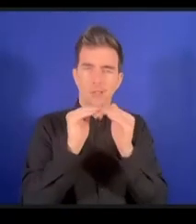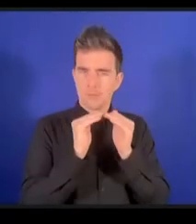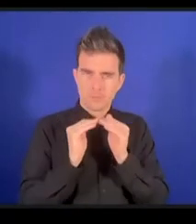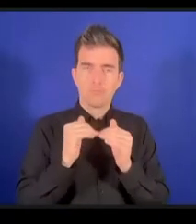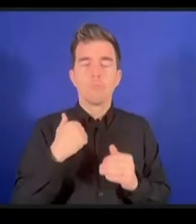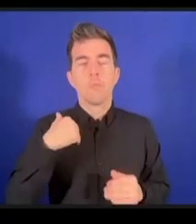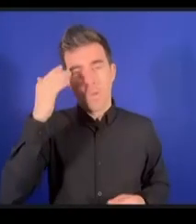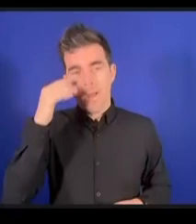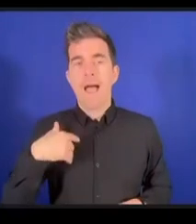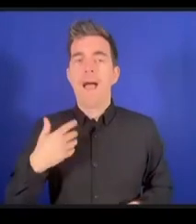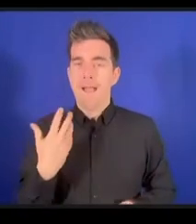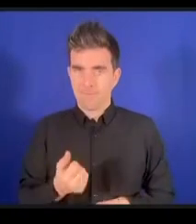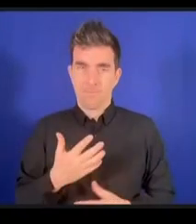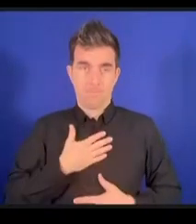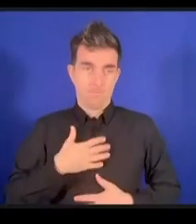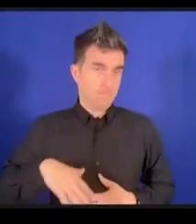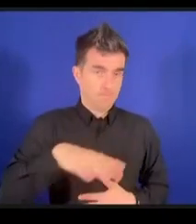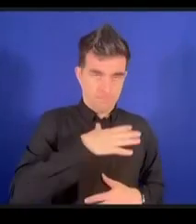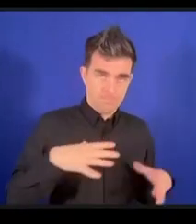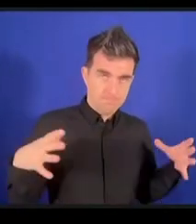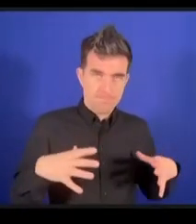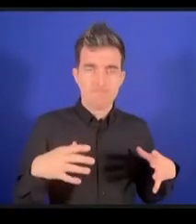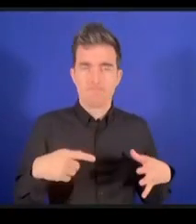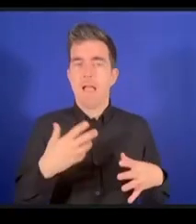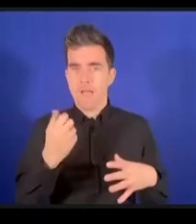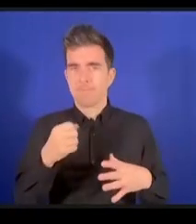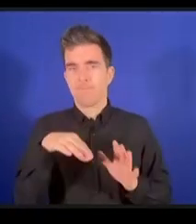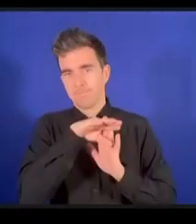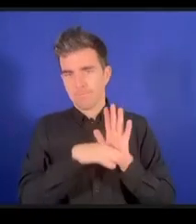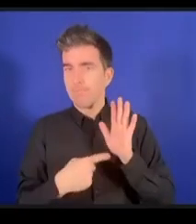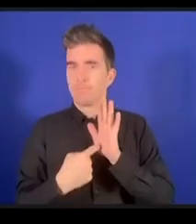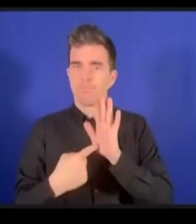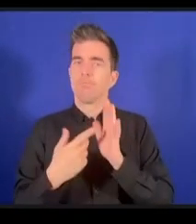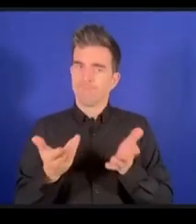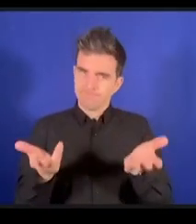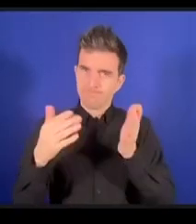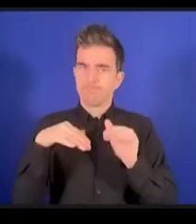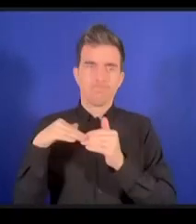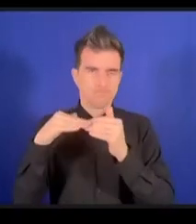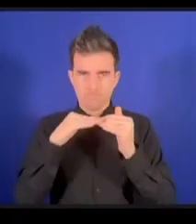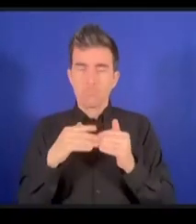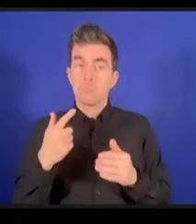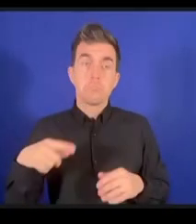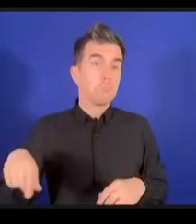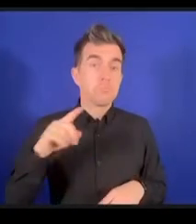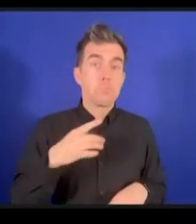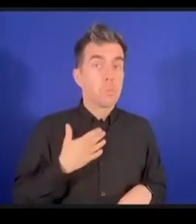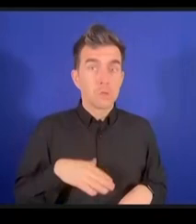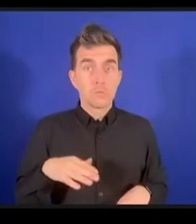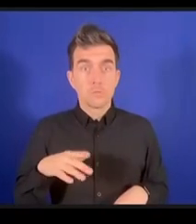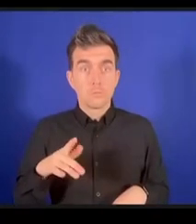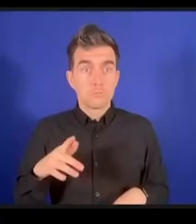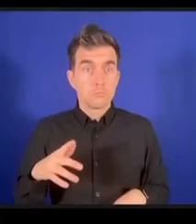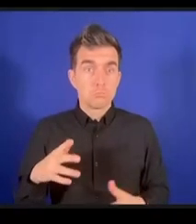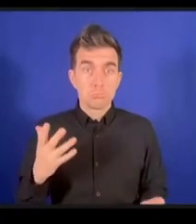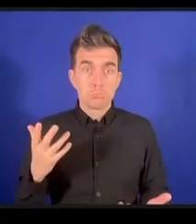sur les normes est-ce que quelqu'un dans la salle voudrait se saisir de cette question et réagir